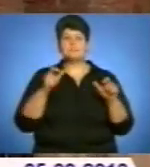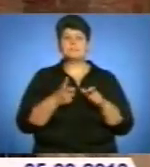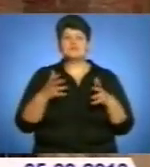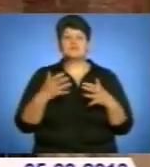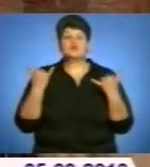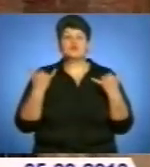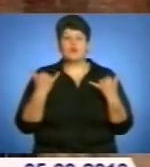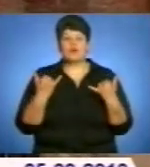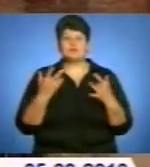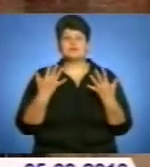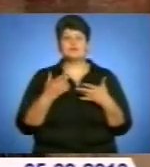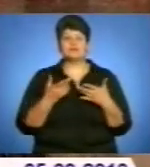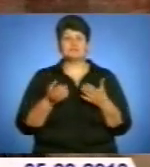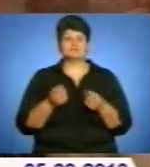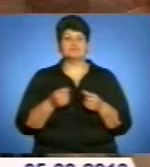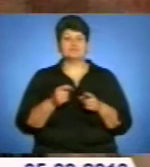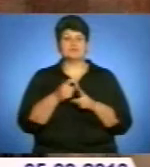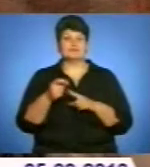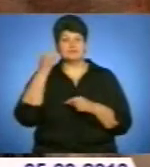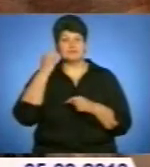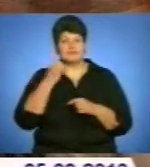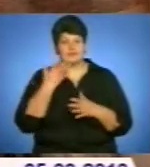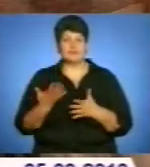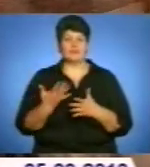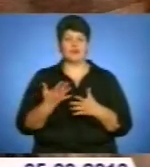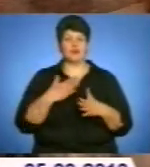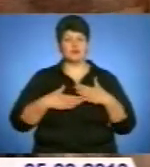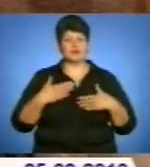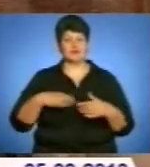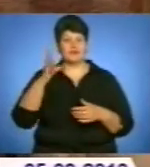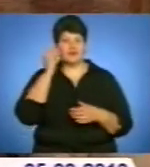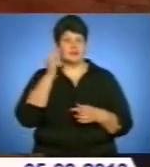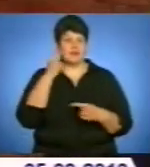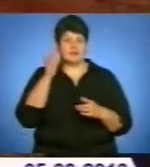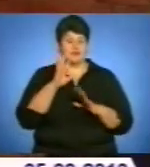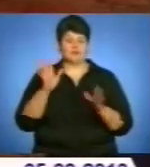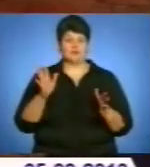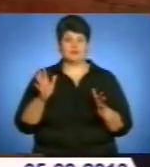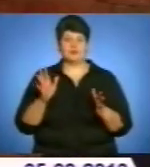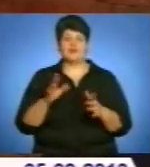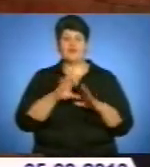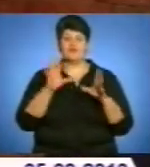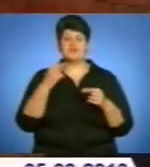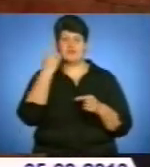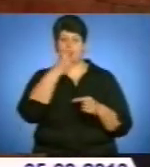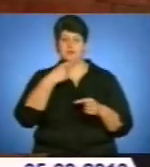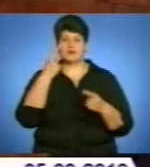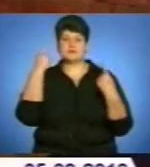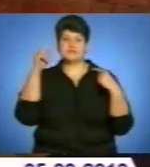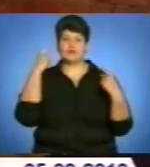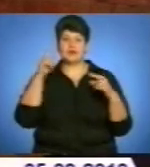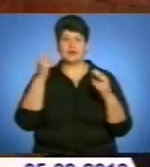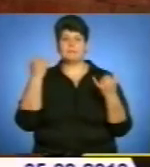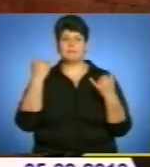компліментів, стільки приємних вражень, що ми не сподівалися. Всі образи, які ми створили, які придумали,